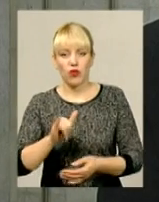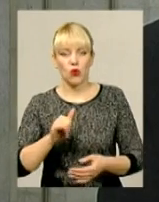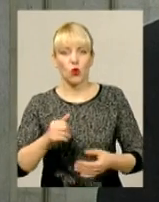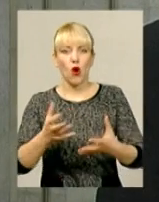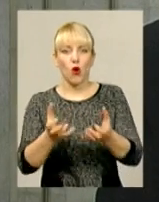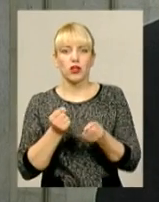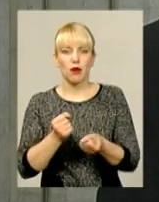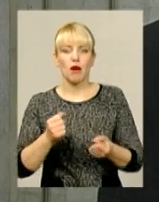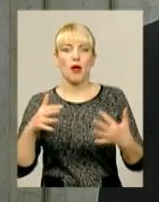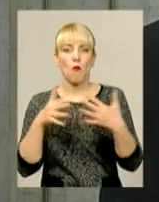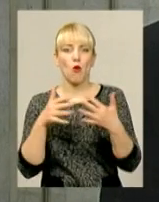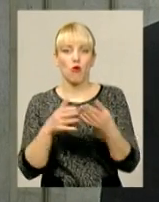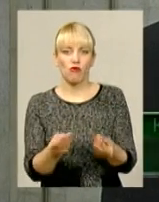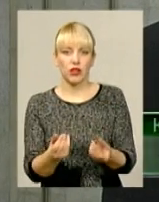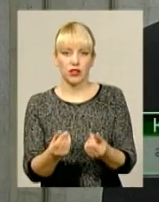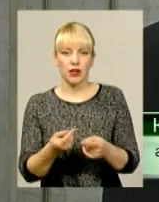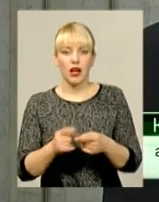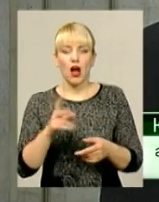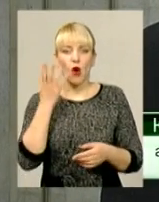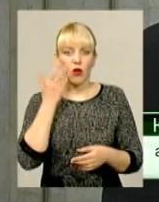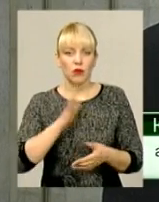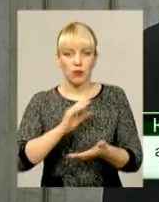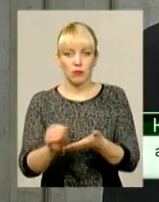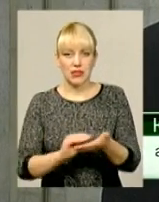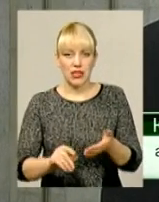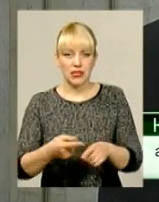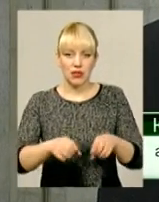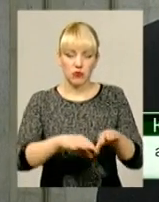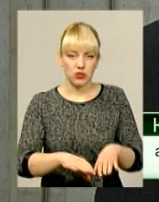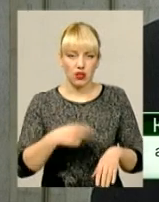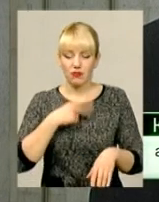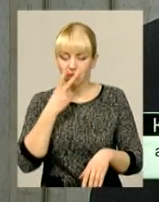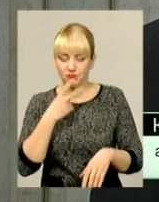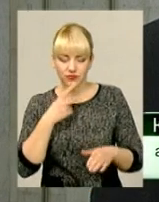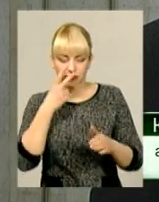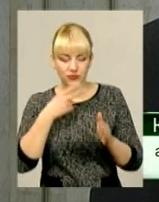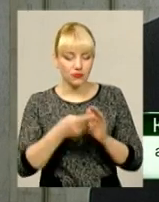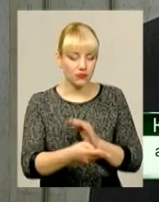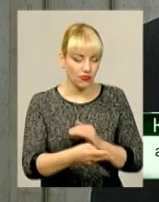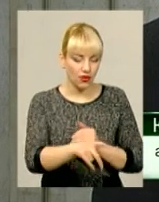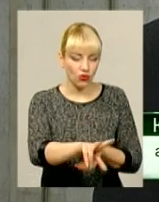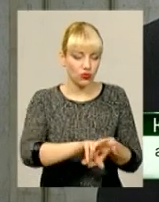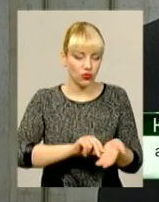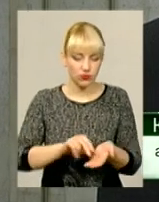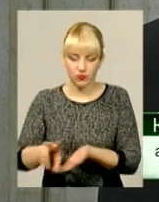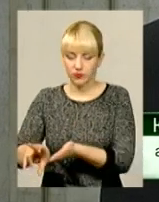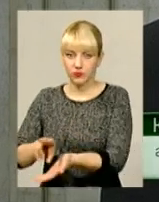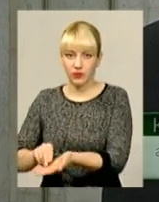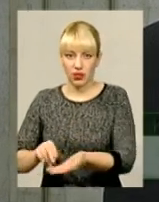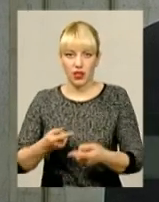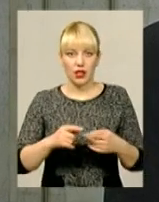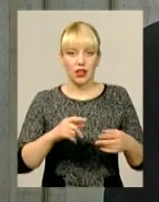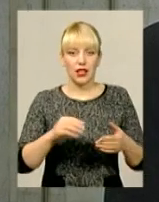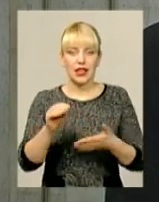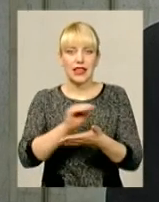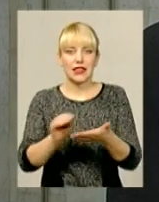написанні цих постанов, я так розумію, що одні судді звертались до інших і копіювали просто фрагменти тексту. Зокрема,